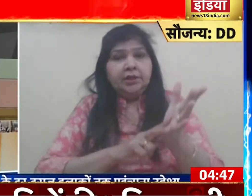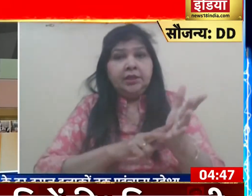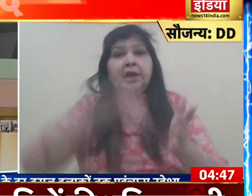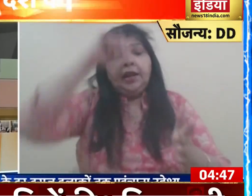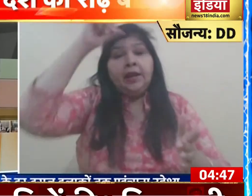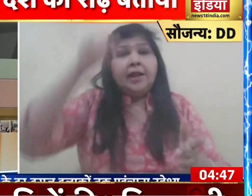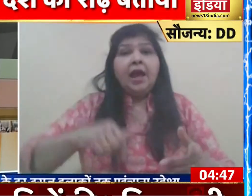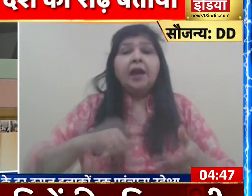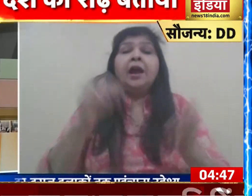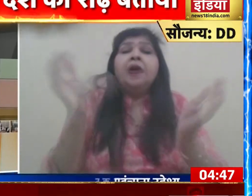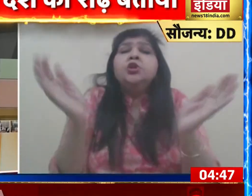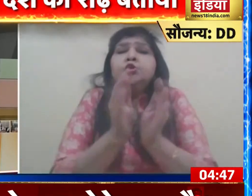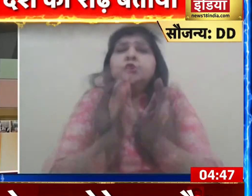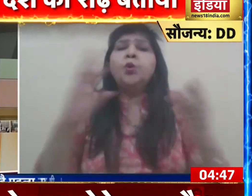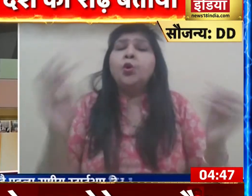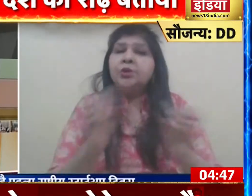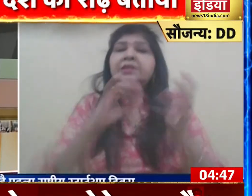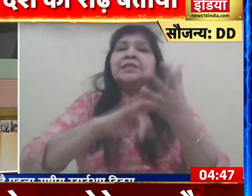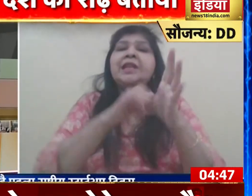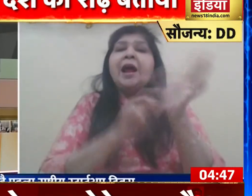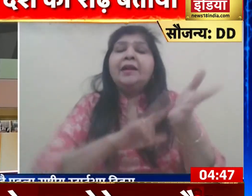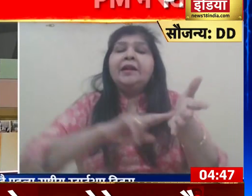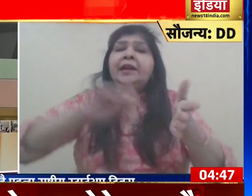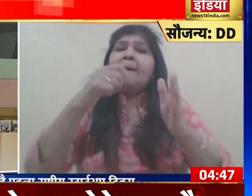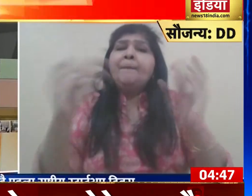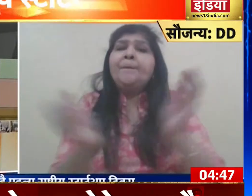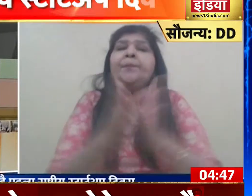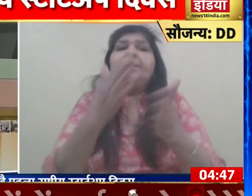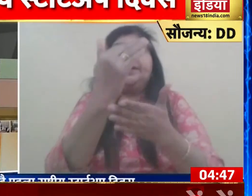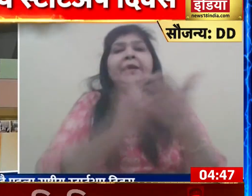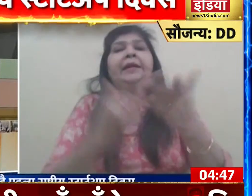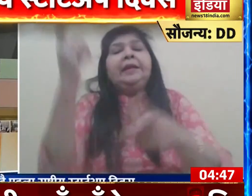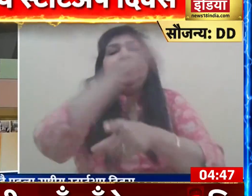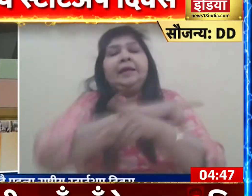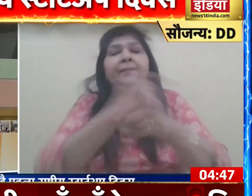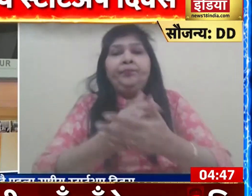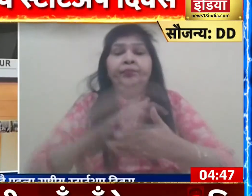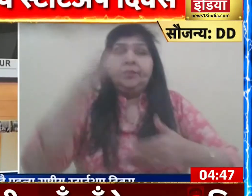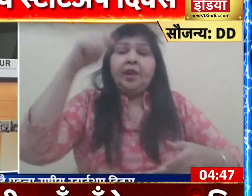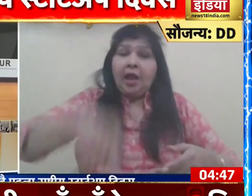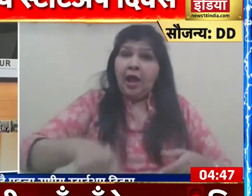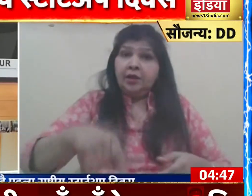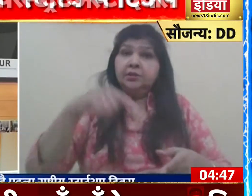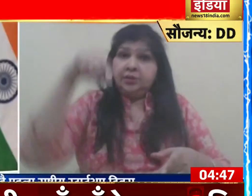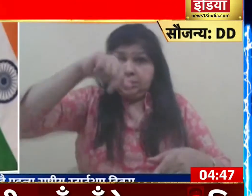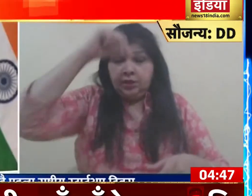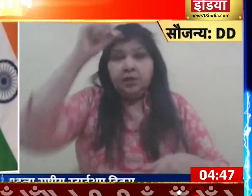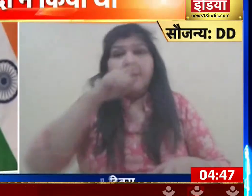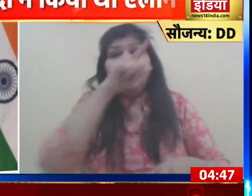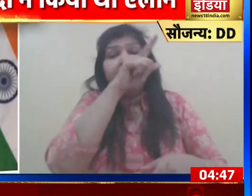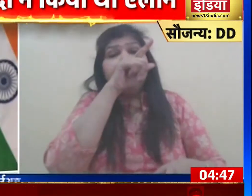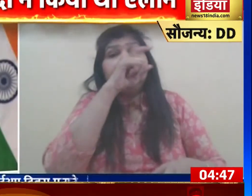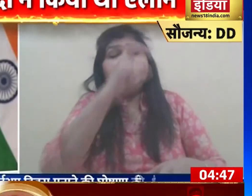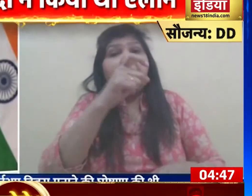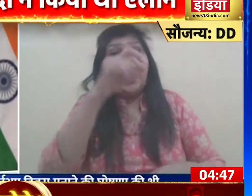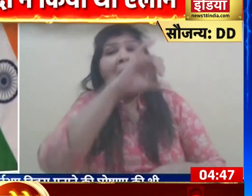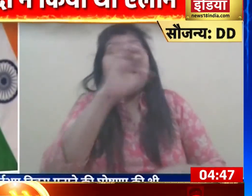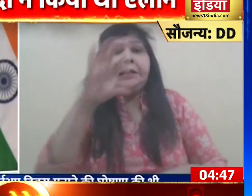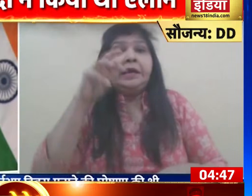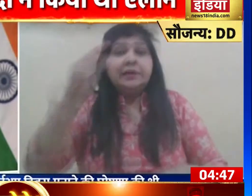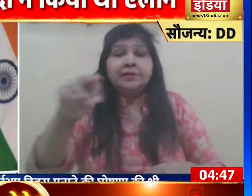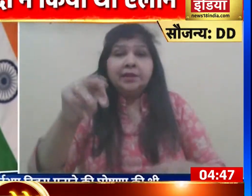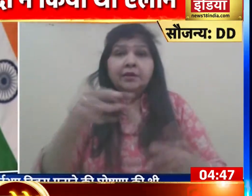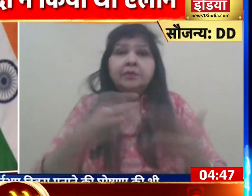मनाया जाएगा आज देश में साथ हजार से अधिक स्टार्टप इकाईया हैं इनमें से एक अरब डॉलर से अधिक